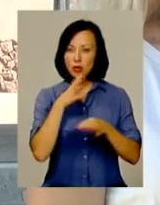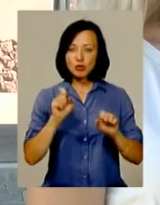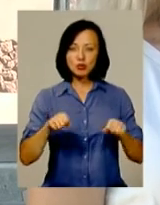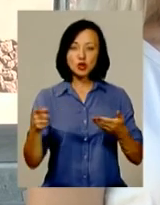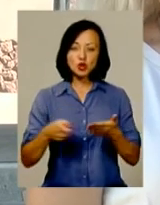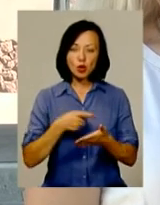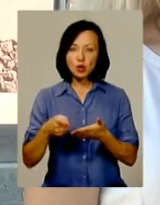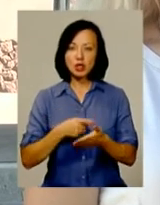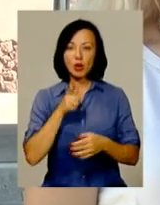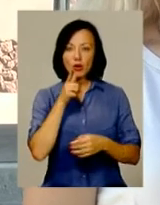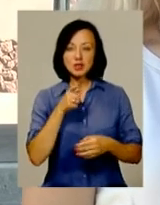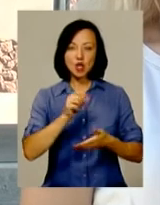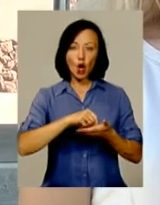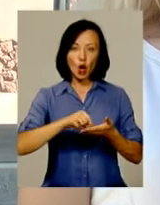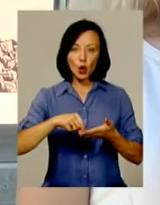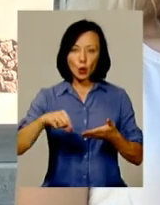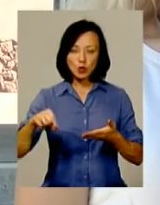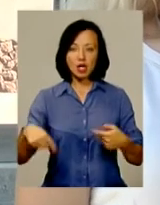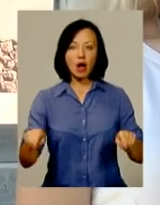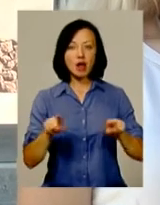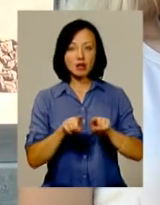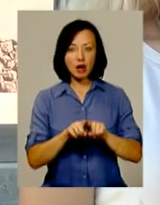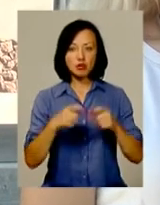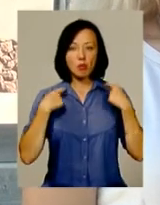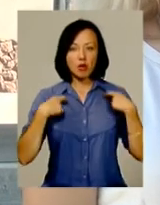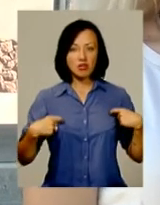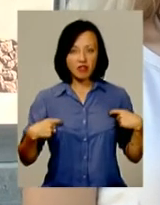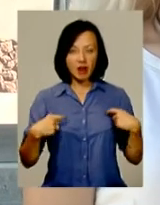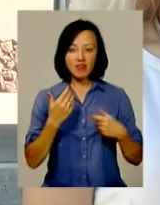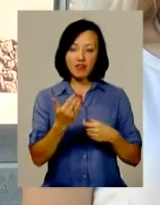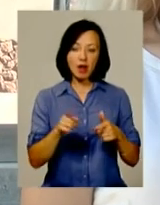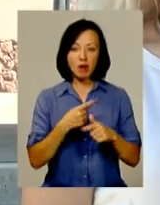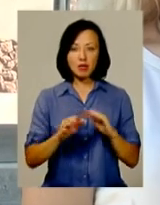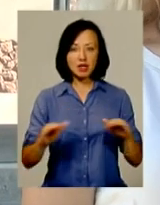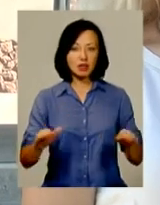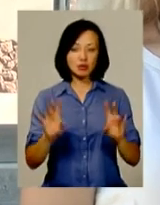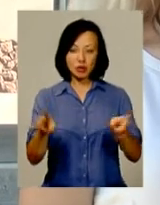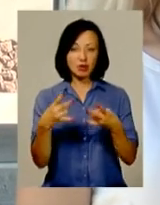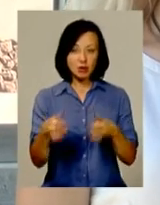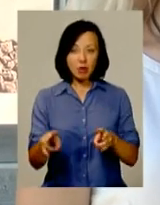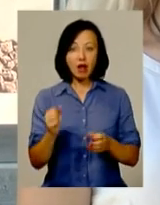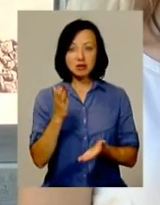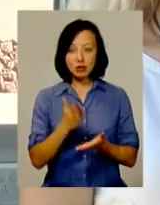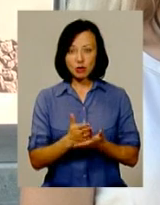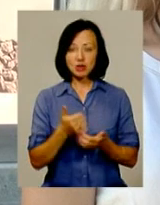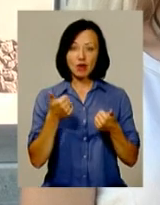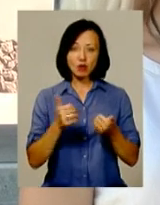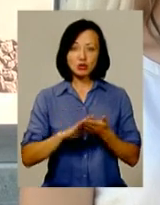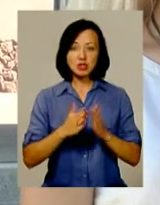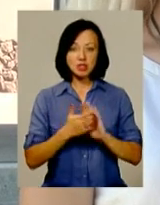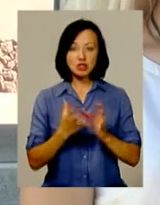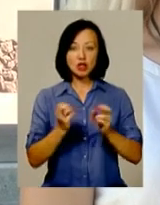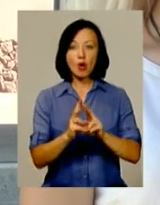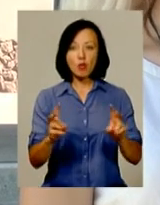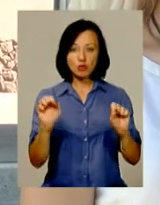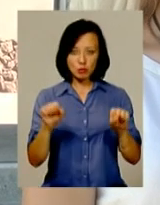зошити, олівці, ручки, а також портфелі, якими ви або ваші діти вже не користуються, але знаходяться в хорошому стані. Щоб ще